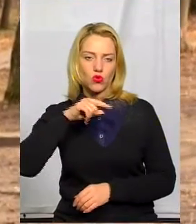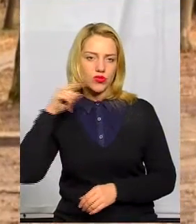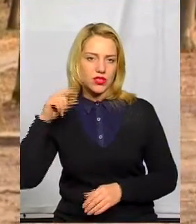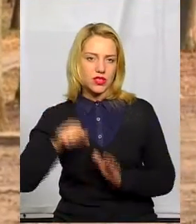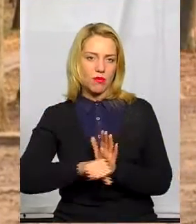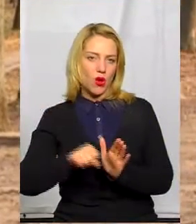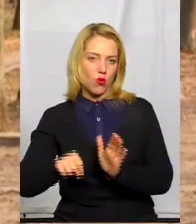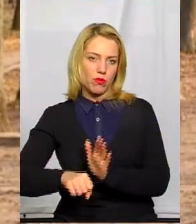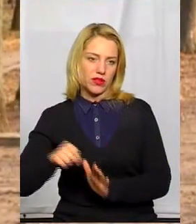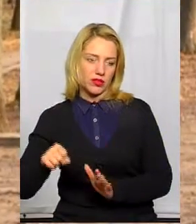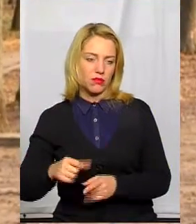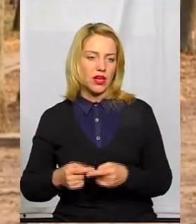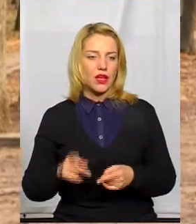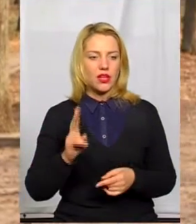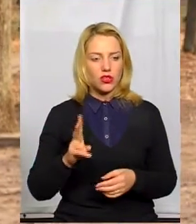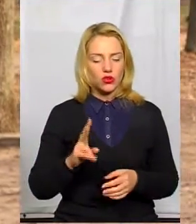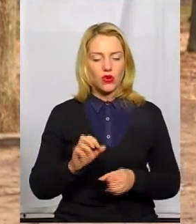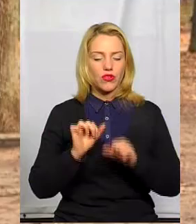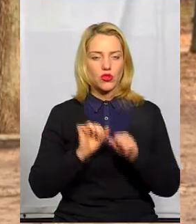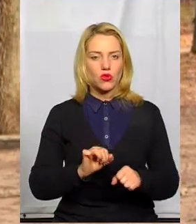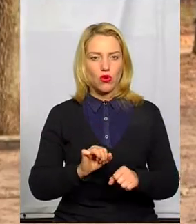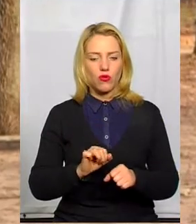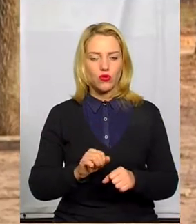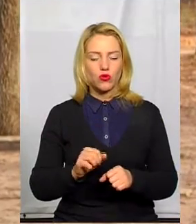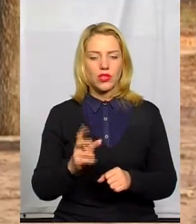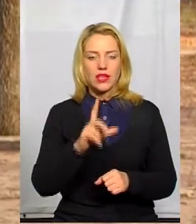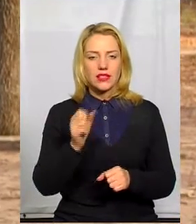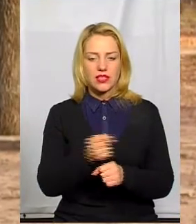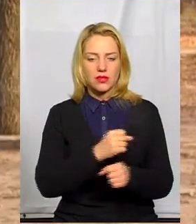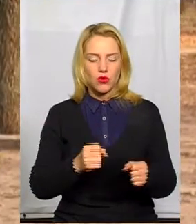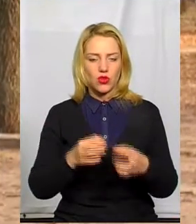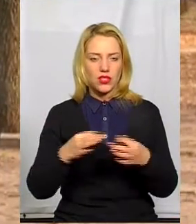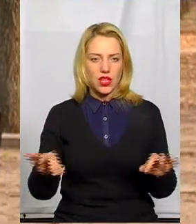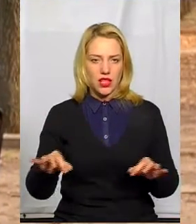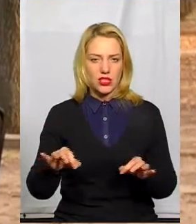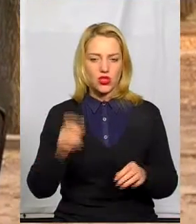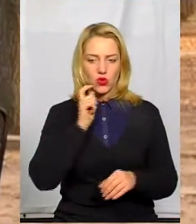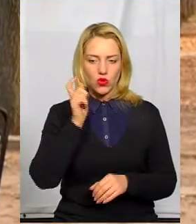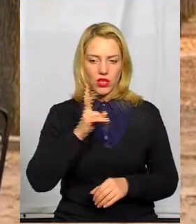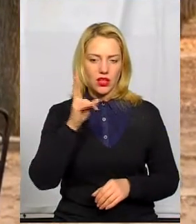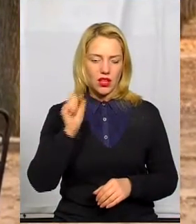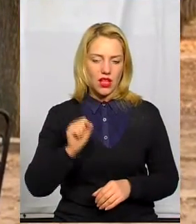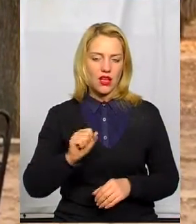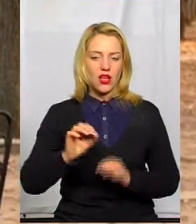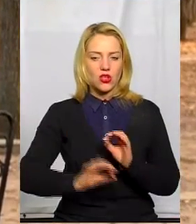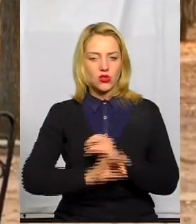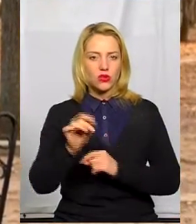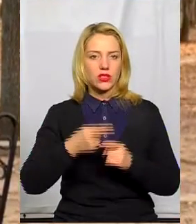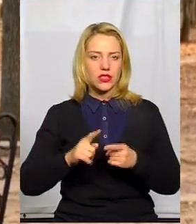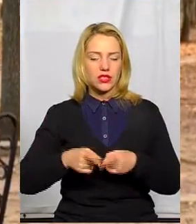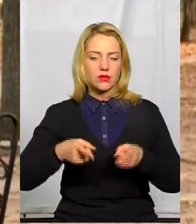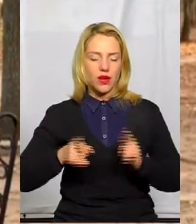сьогодні з молодих людей відстоює незалежність зі зброєю в руках на Сході, це справді патріоти. Це люди,